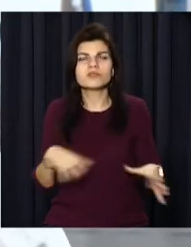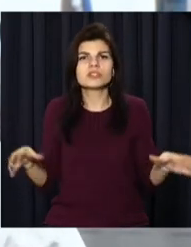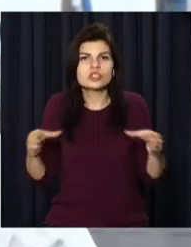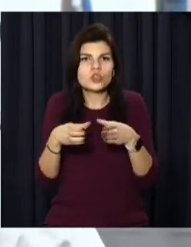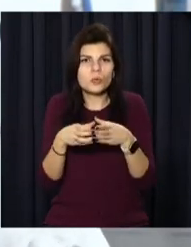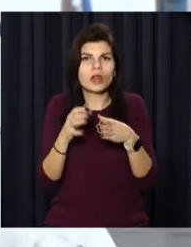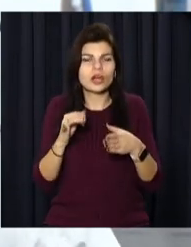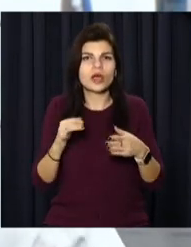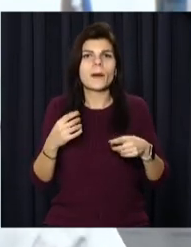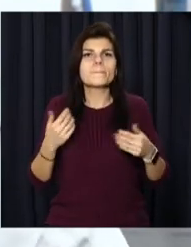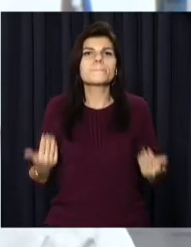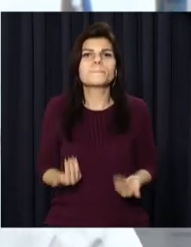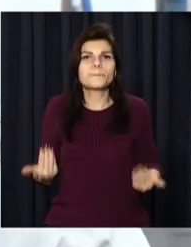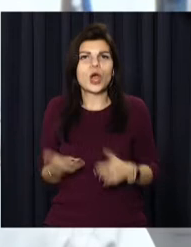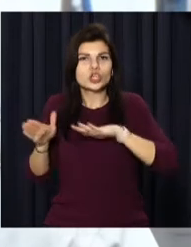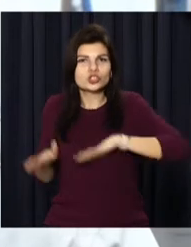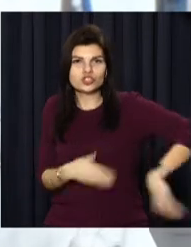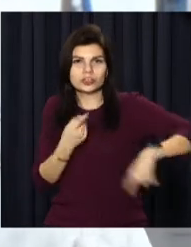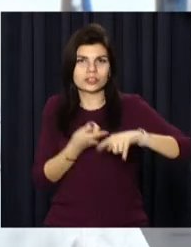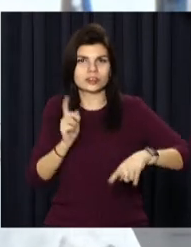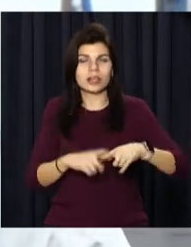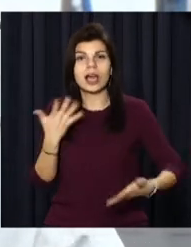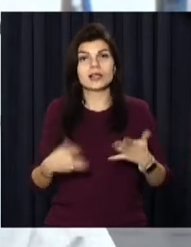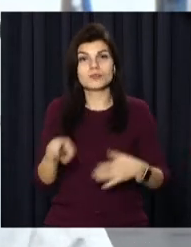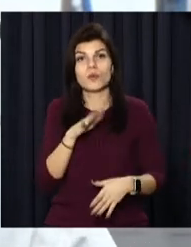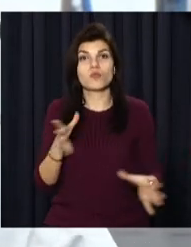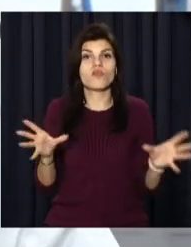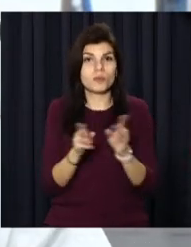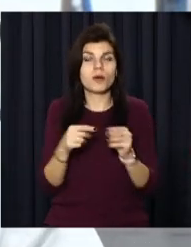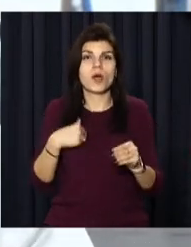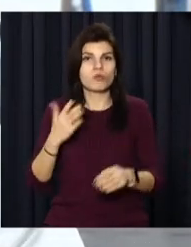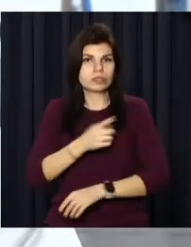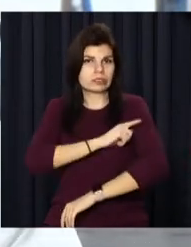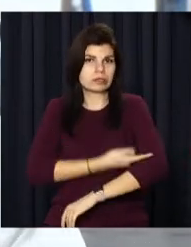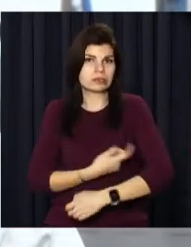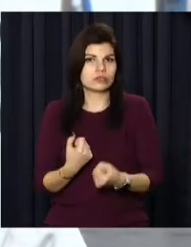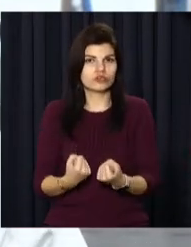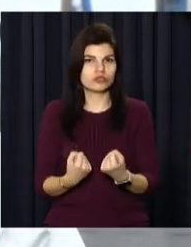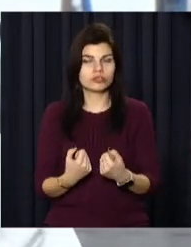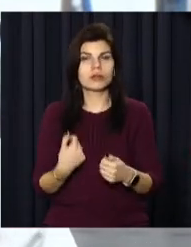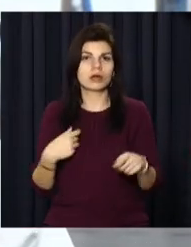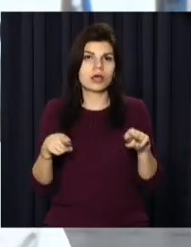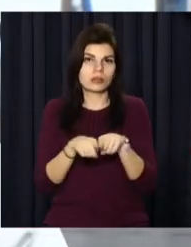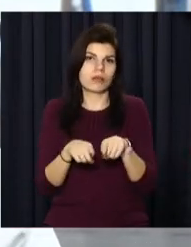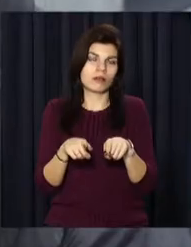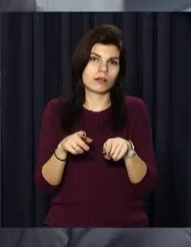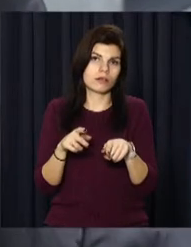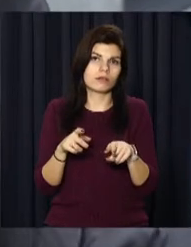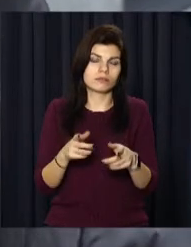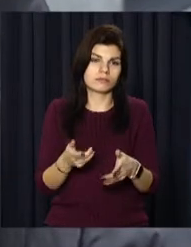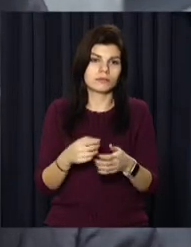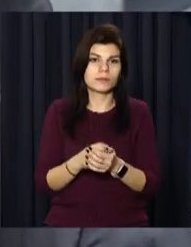пережити це. Бо якщо ми будемо разом, то ми будемо сильніші. як аксіома вже якась.